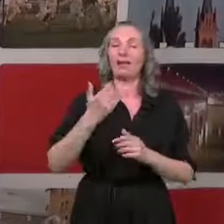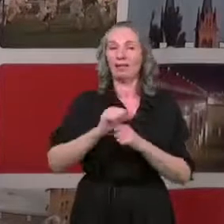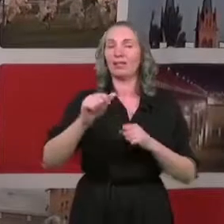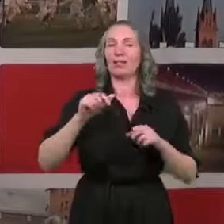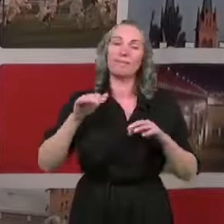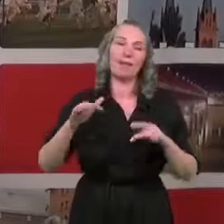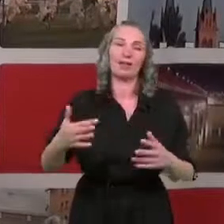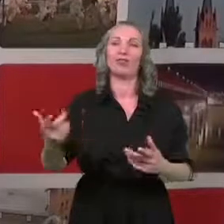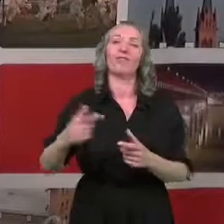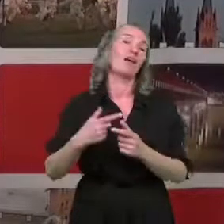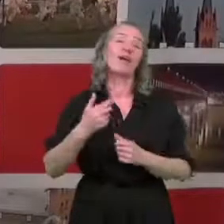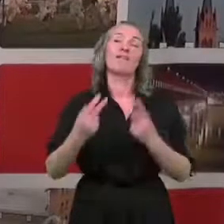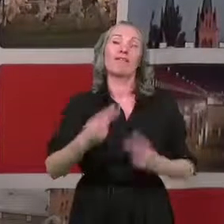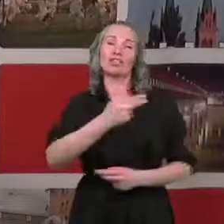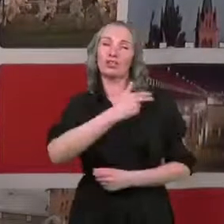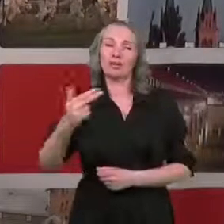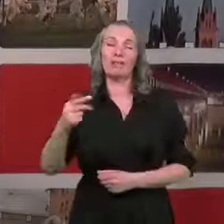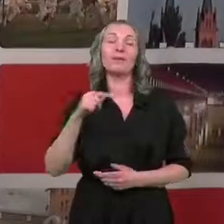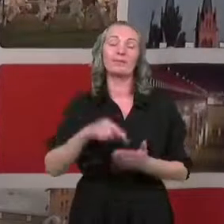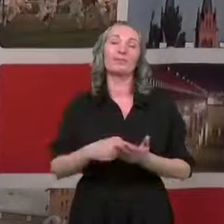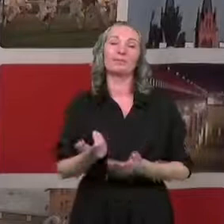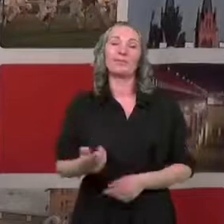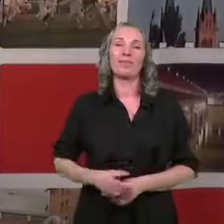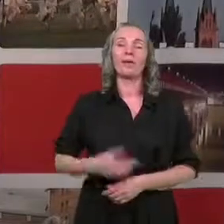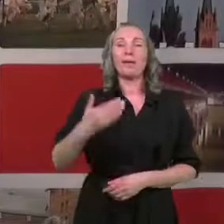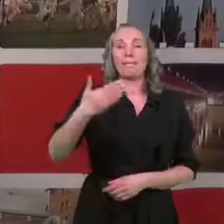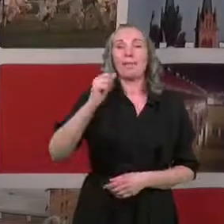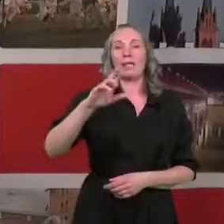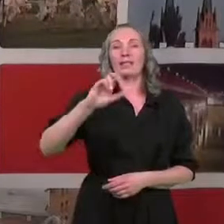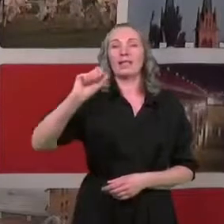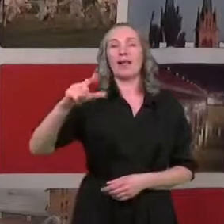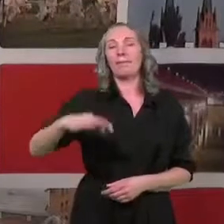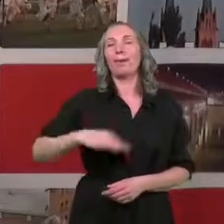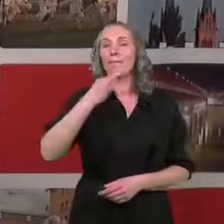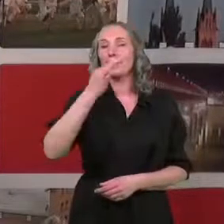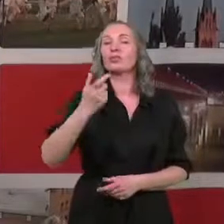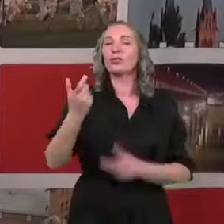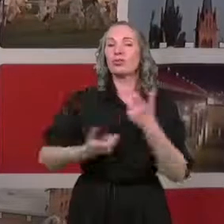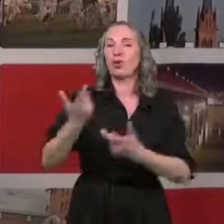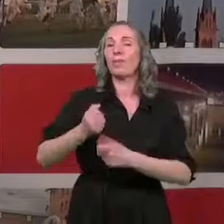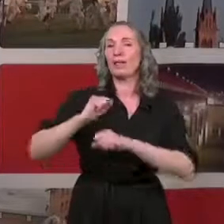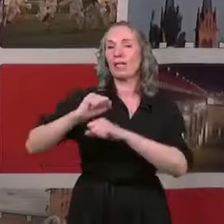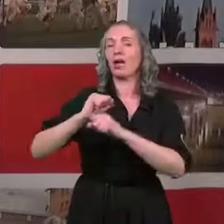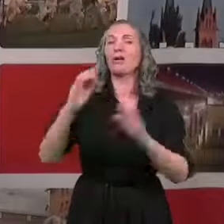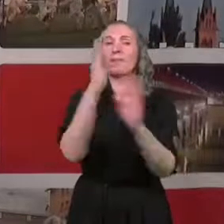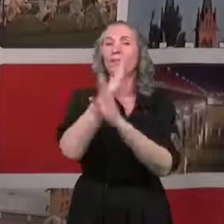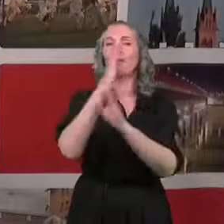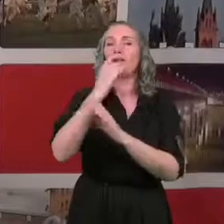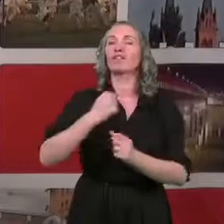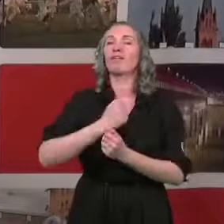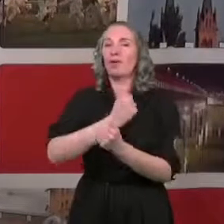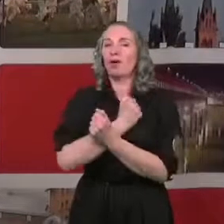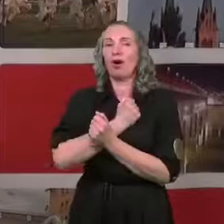bardzo wiele ważnych tematów. I właśnie, pan Marcel pyta o to, co robicie dla ochrony powietrza w naszym kochanym